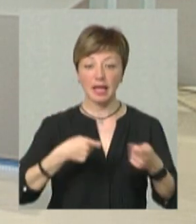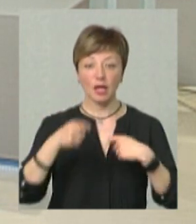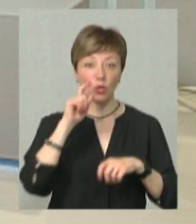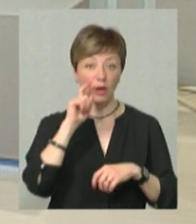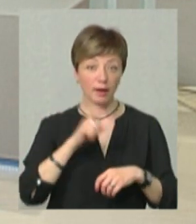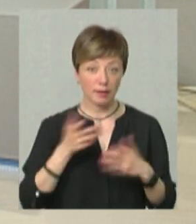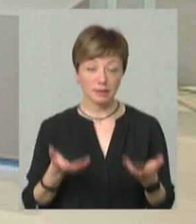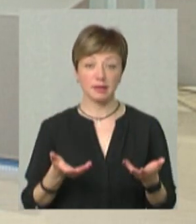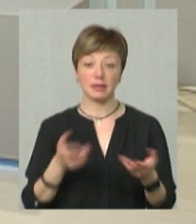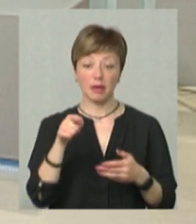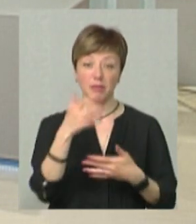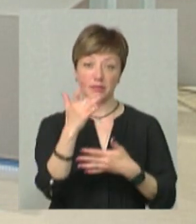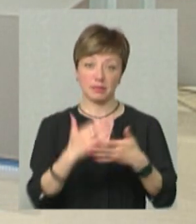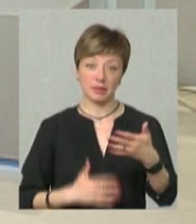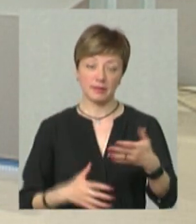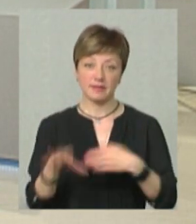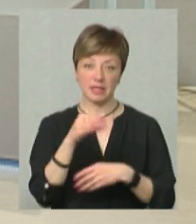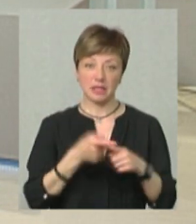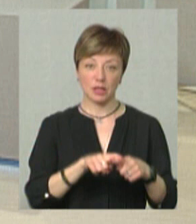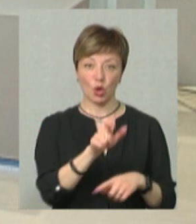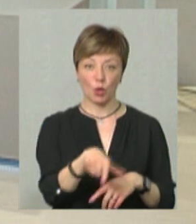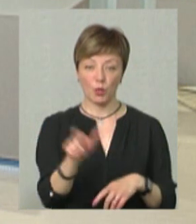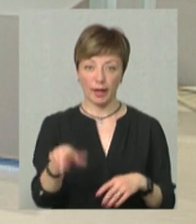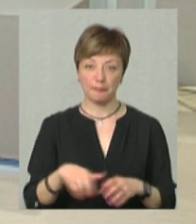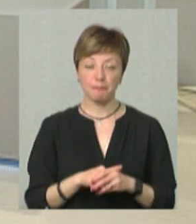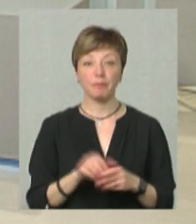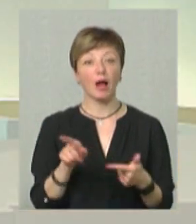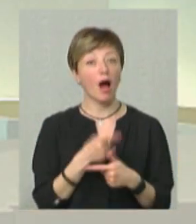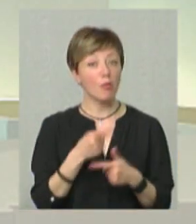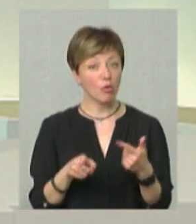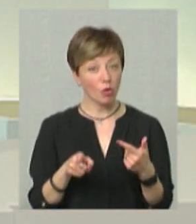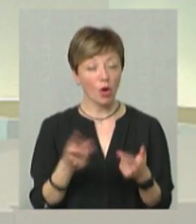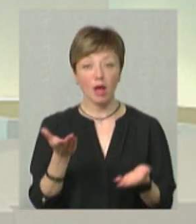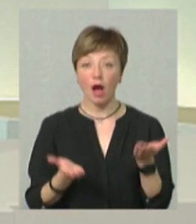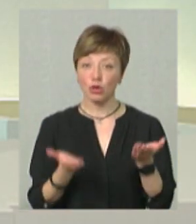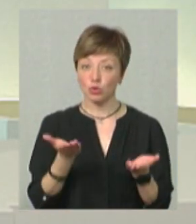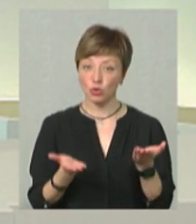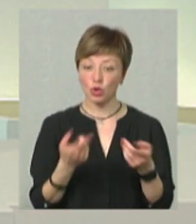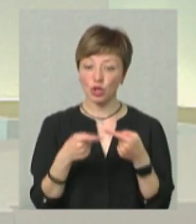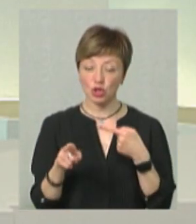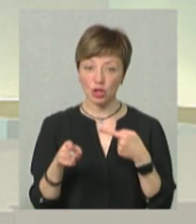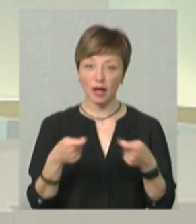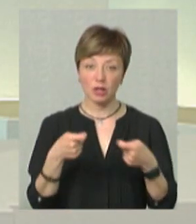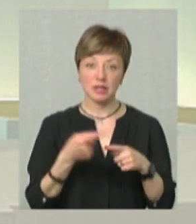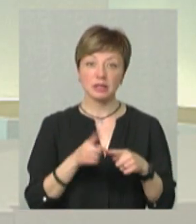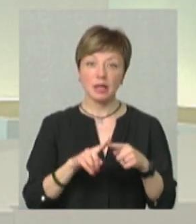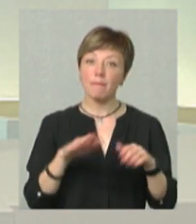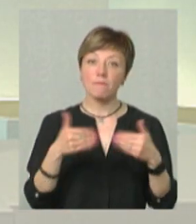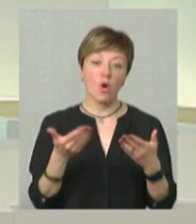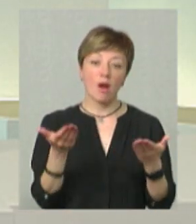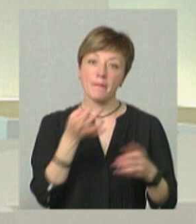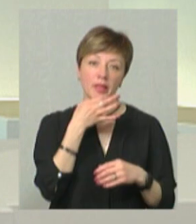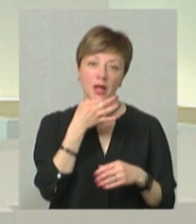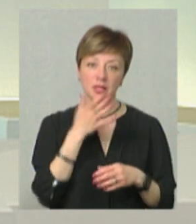України», і там є реєстр всіх цих людей. Або, якщо інших ріелторів, це по рекомендації.